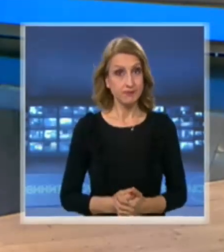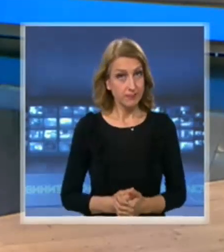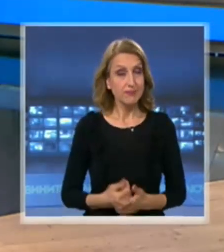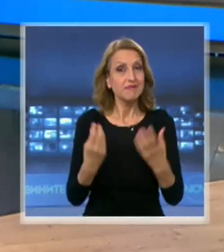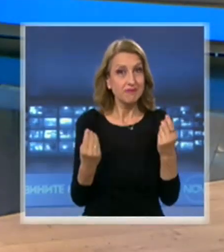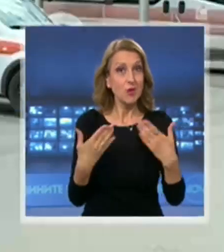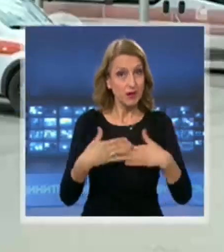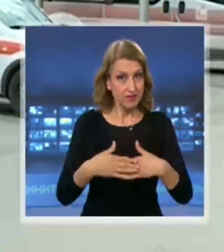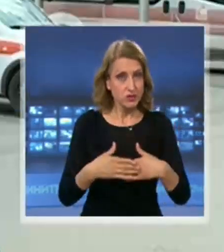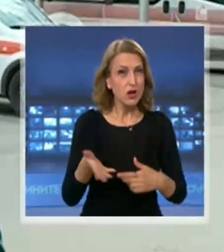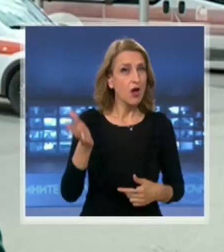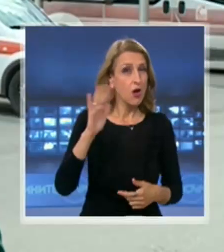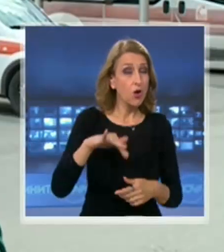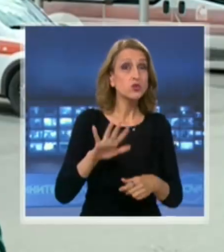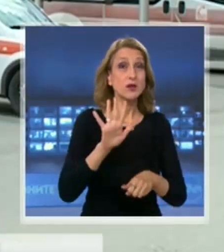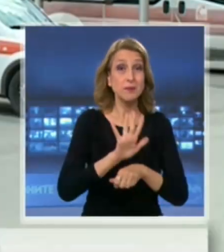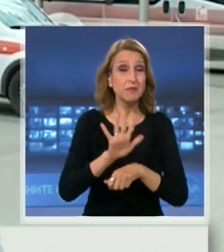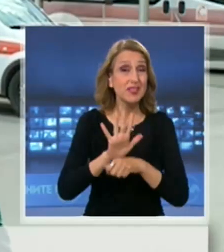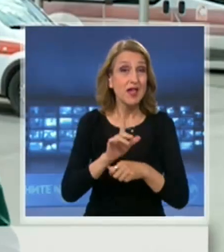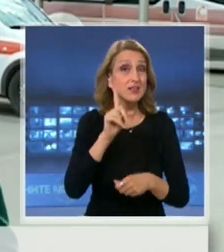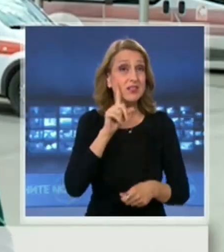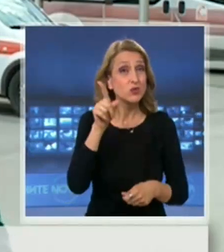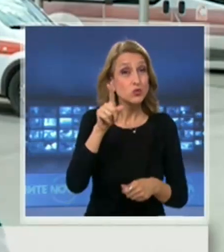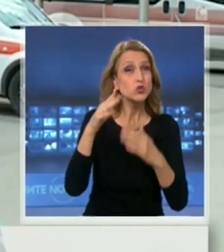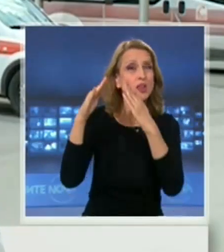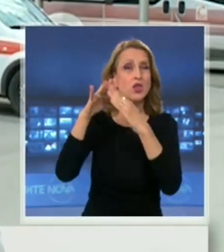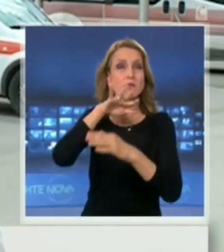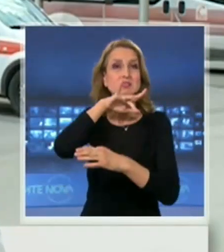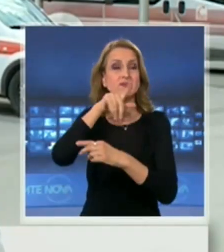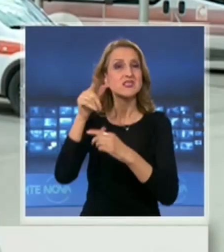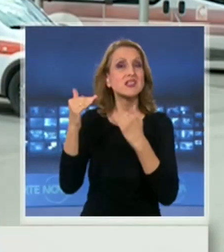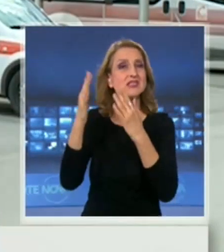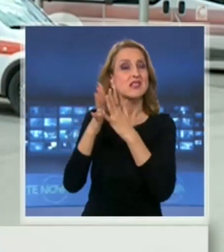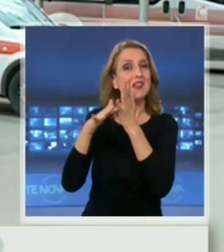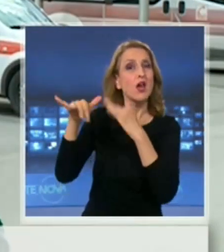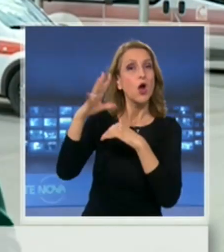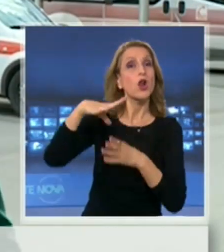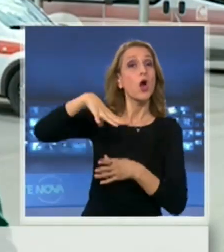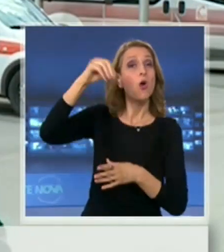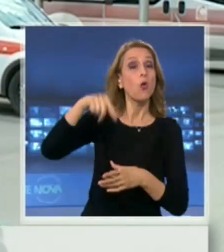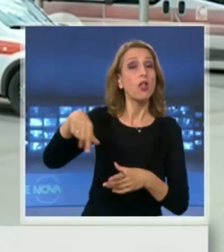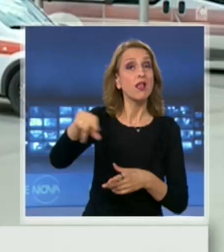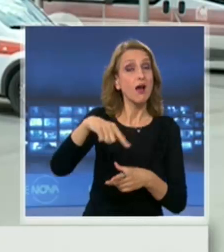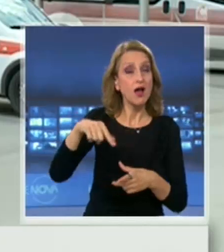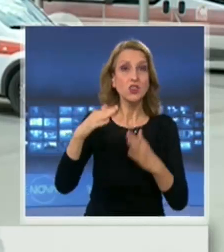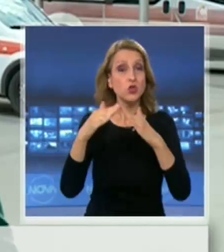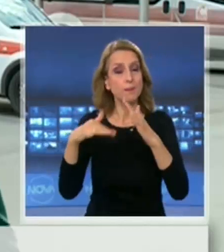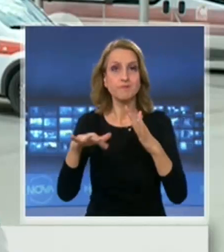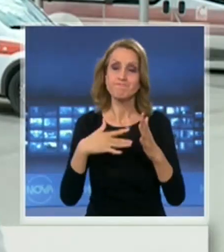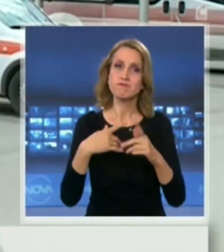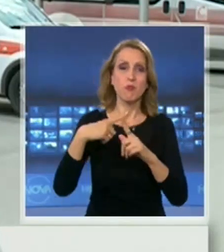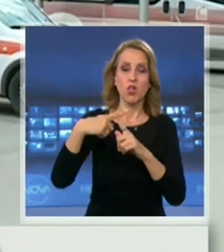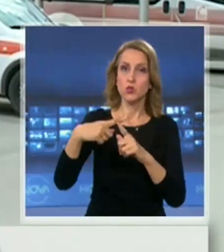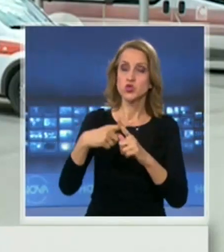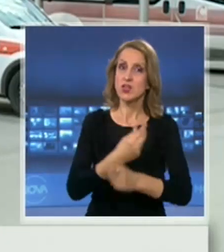Добър вечер. Още 15 души от Дума за възрастни хора в община Кула дадоха положителни проби за коронавирус. По-рано там